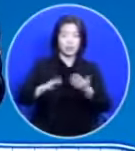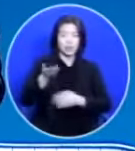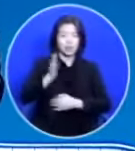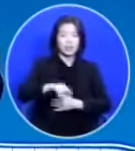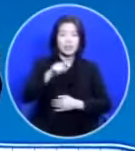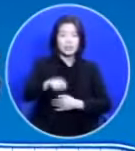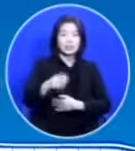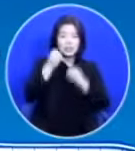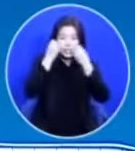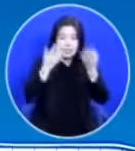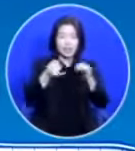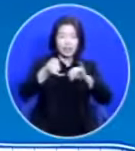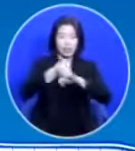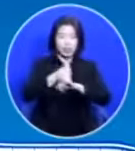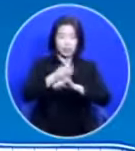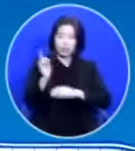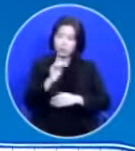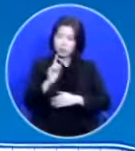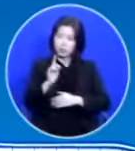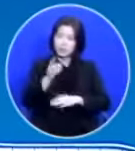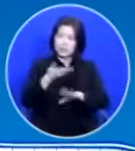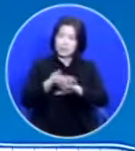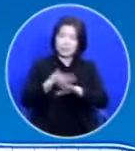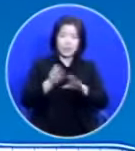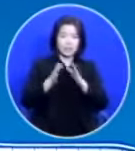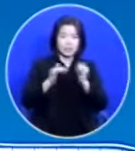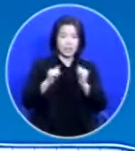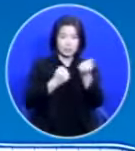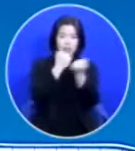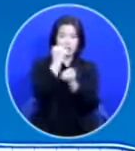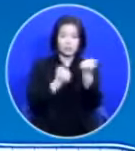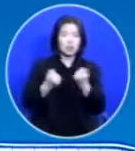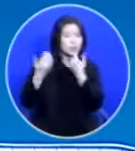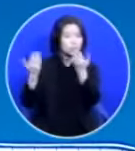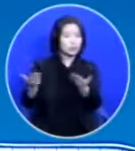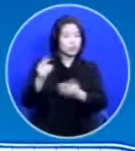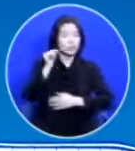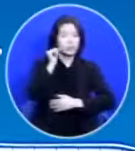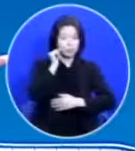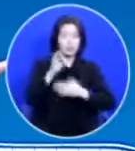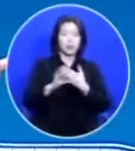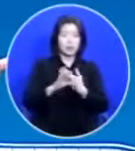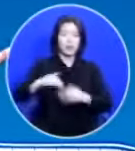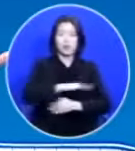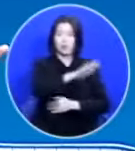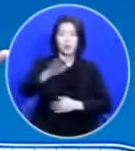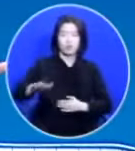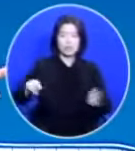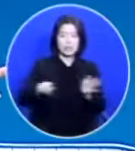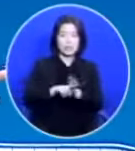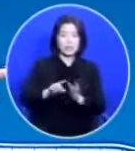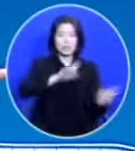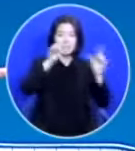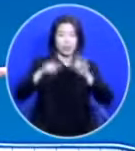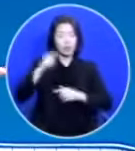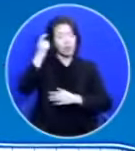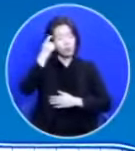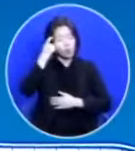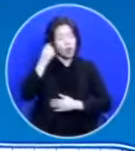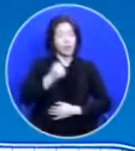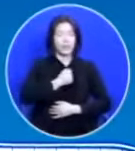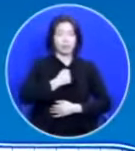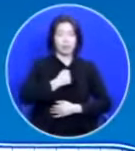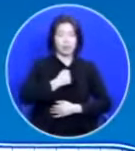무엇인지 내가 남에게 설명을 못 한다면 우리 신앙생활이 왜 답답한지 그